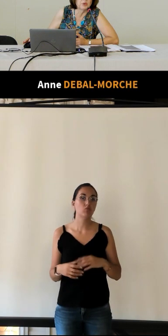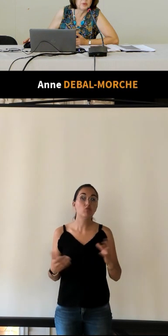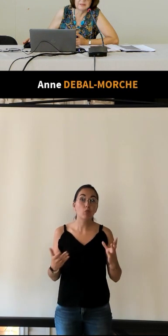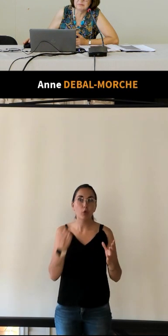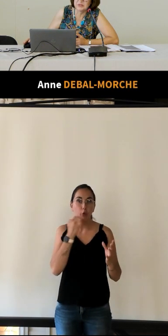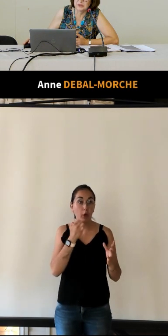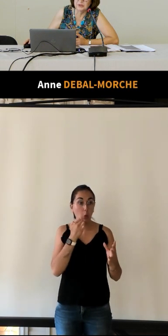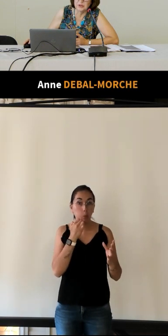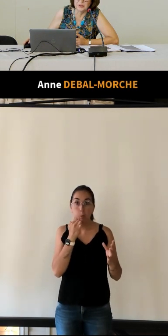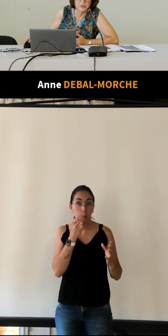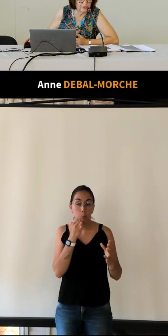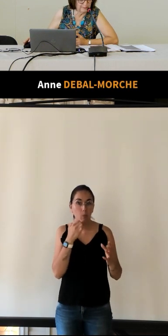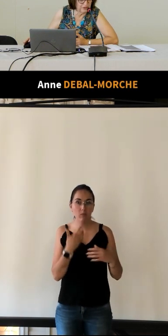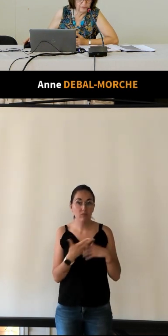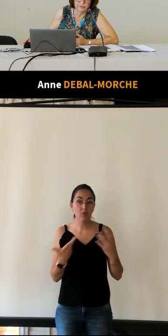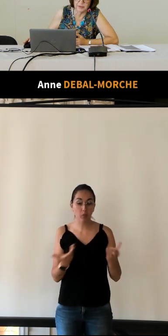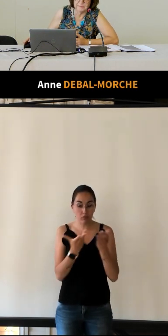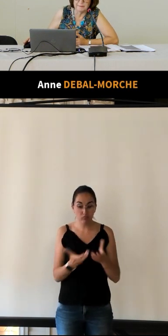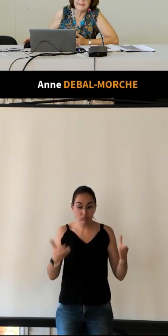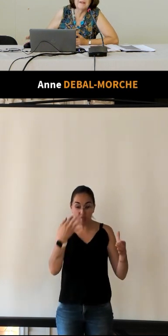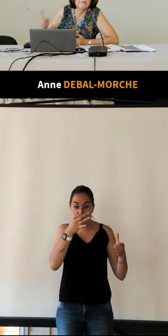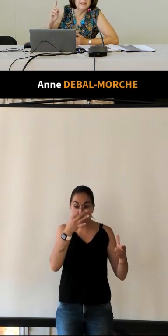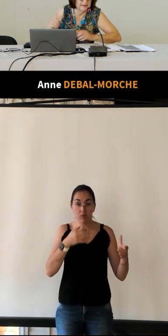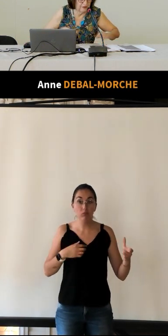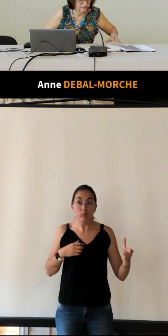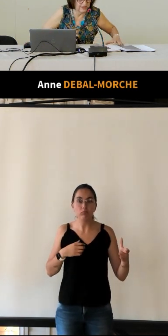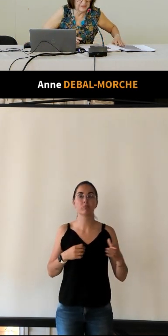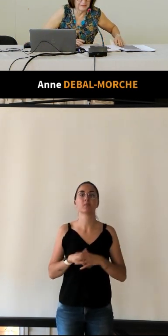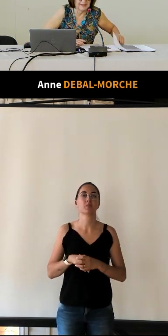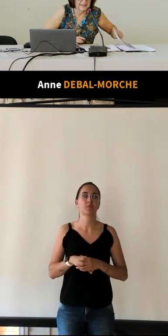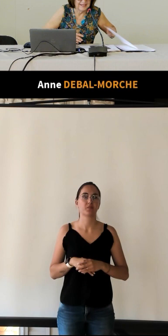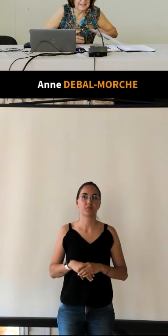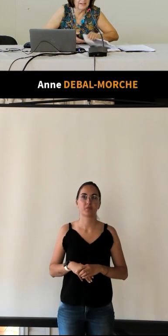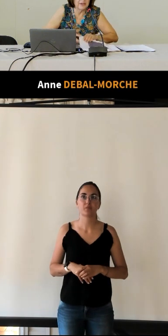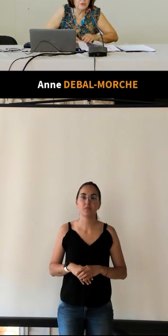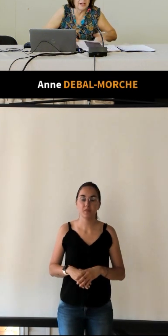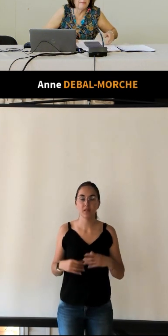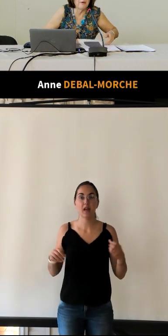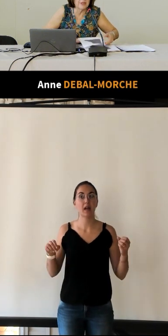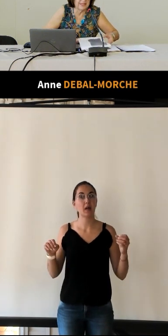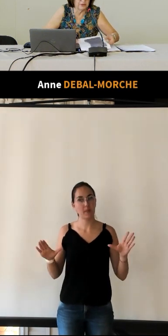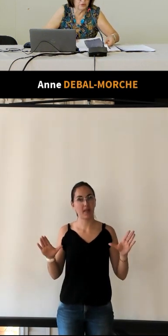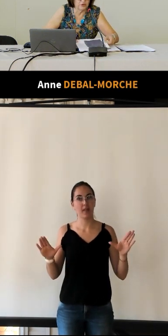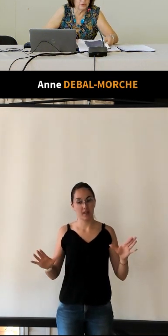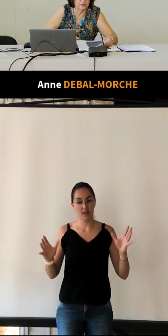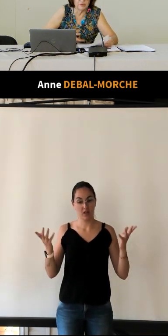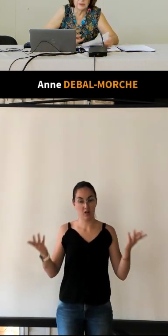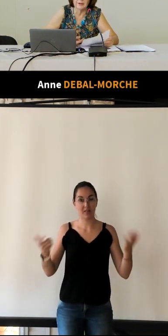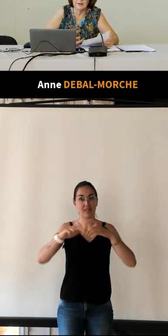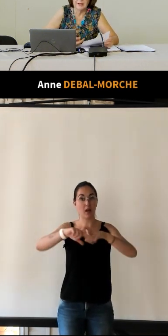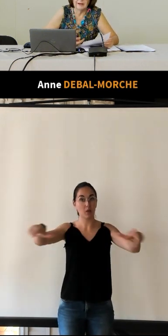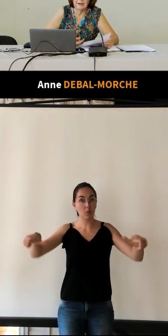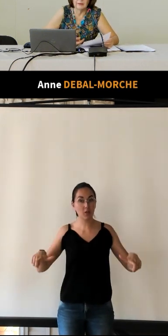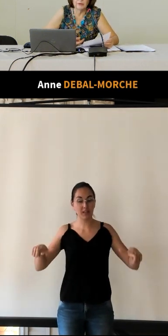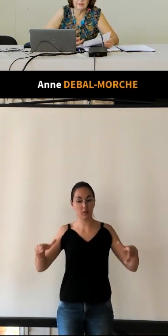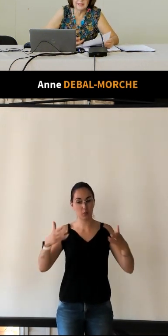des gâteaux une corbeille de fruits mais en fait il y avait eu un banquet de clôture